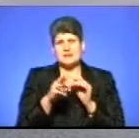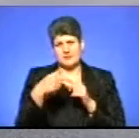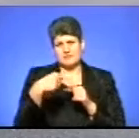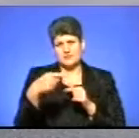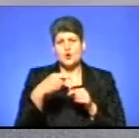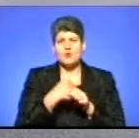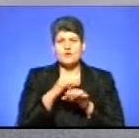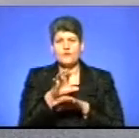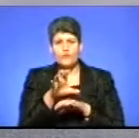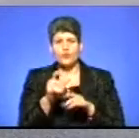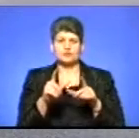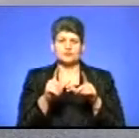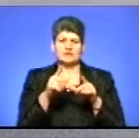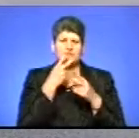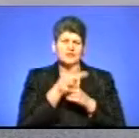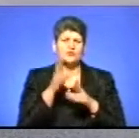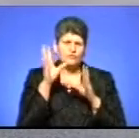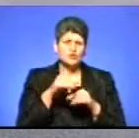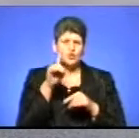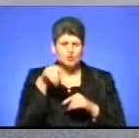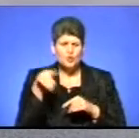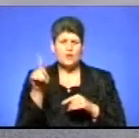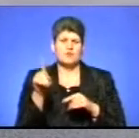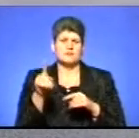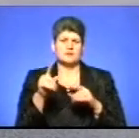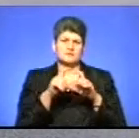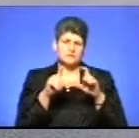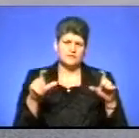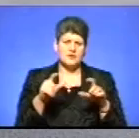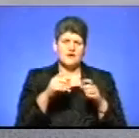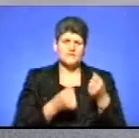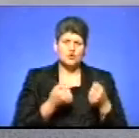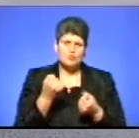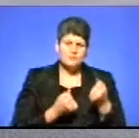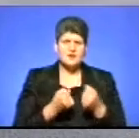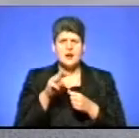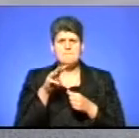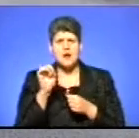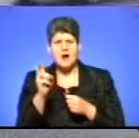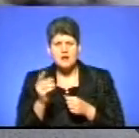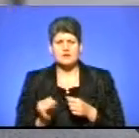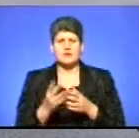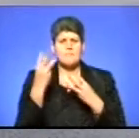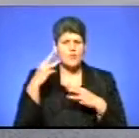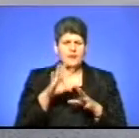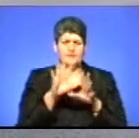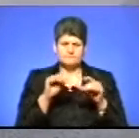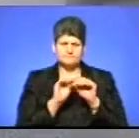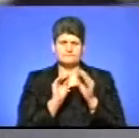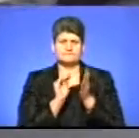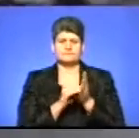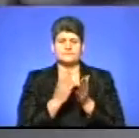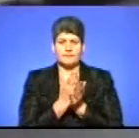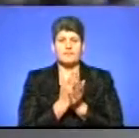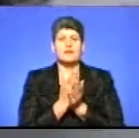де видно його номерний знак, все фотографії Марку Мудені – номерний знак. По-різному реагують. В основному досить спокійно. Є